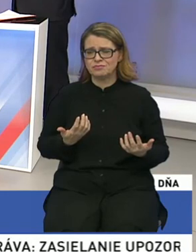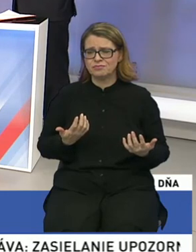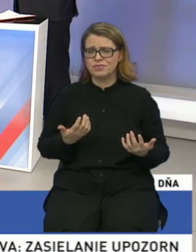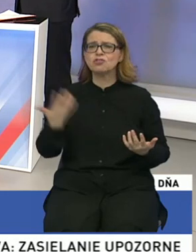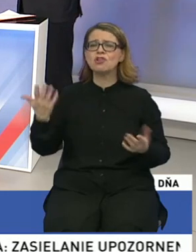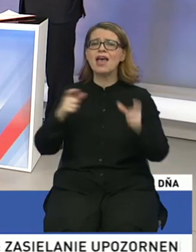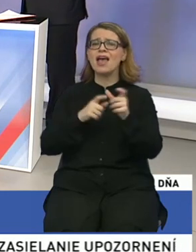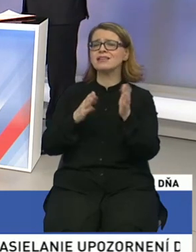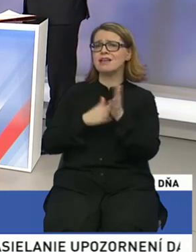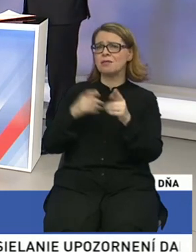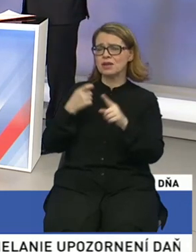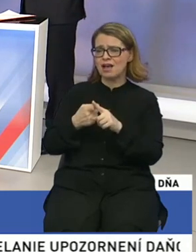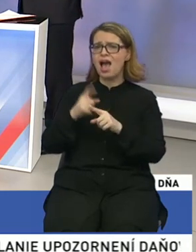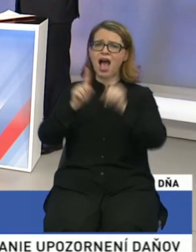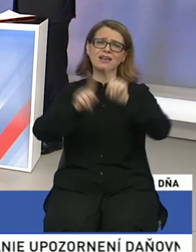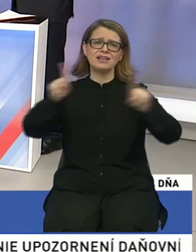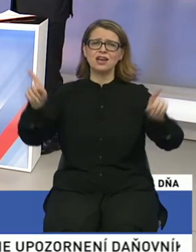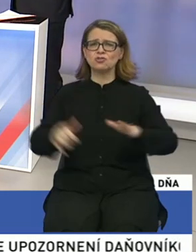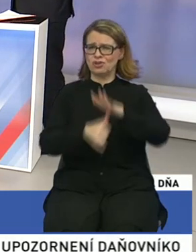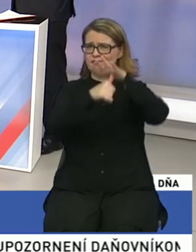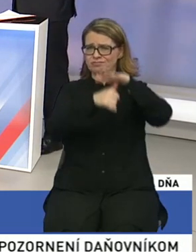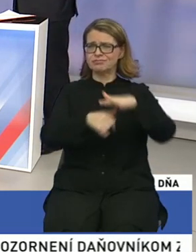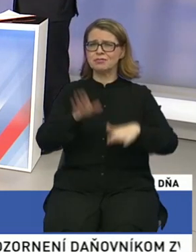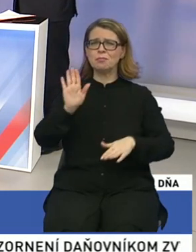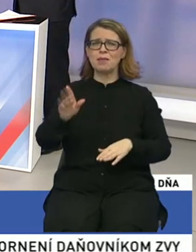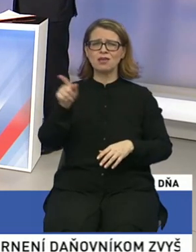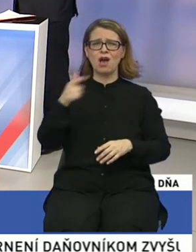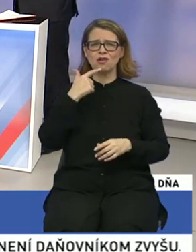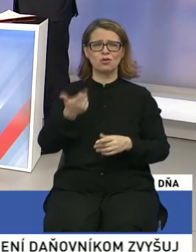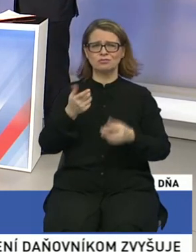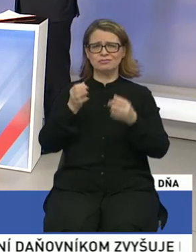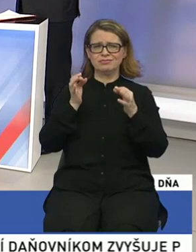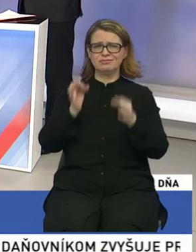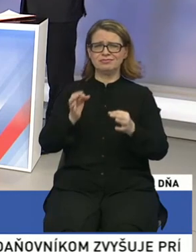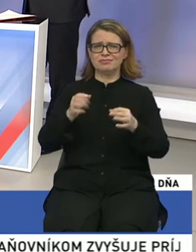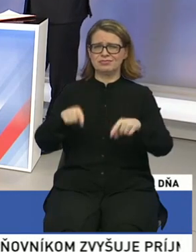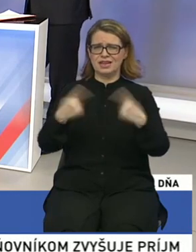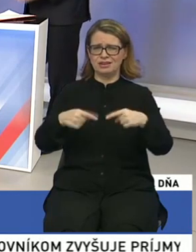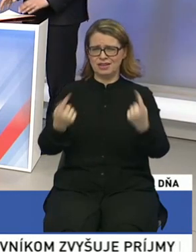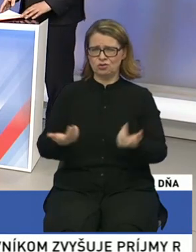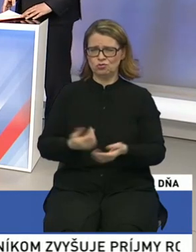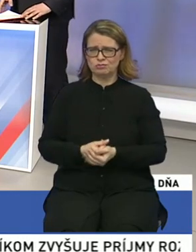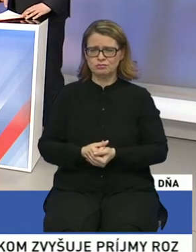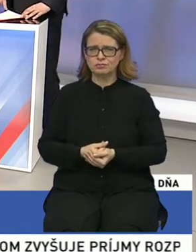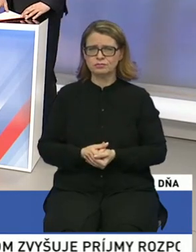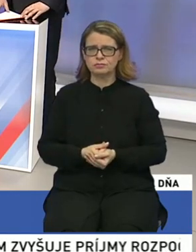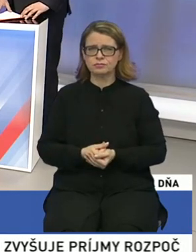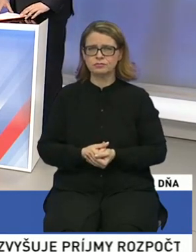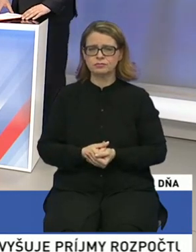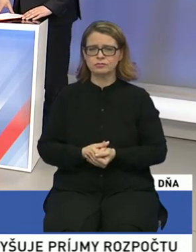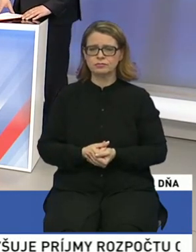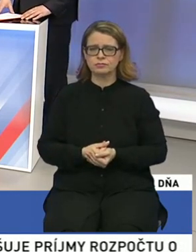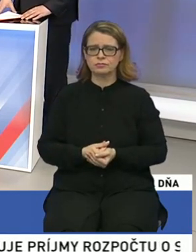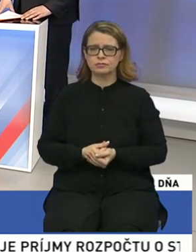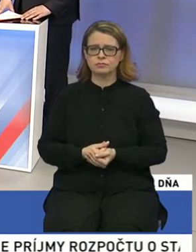SMK a v podstate aj niektorí líderi prichádzajú s takou nekonštruktívnou kritikou. Nech sa páči. Môžete reagovať. A